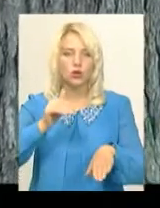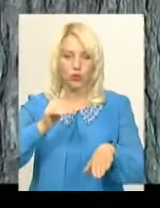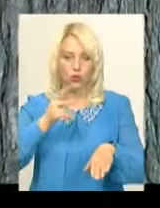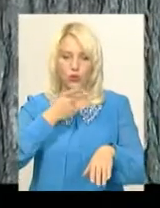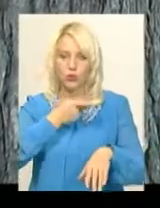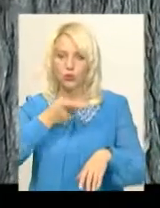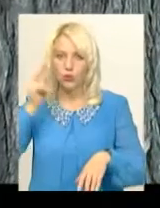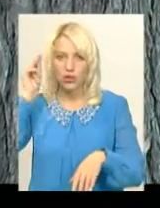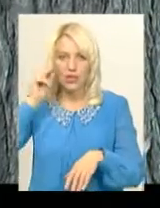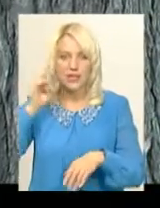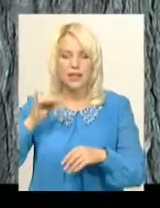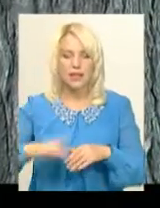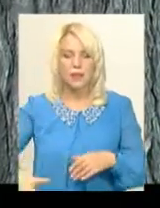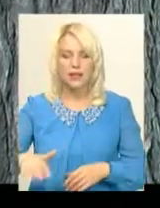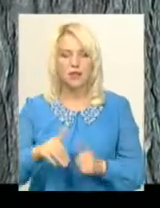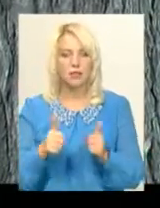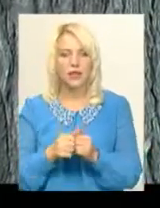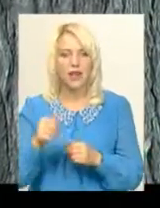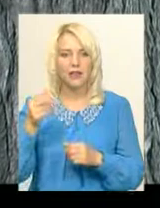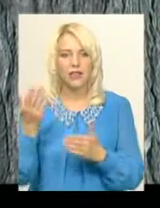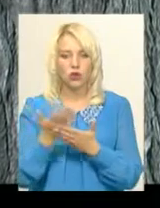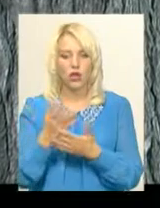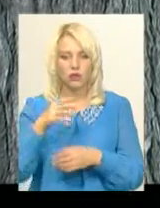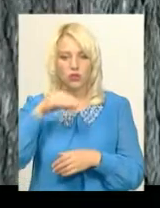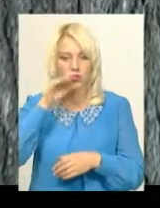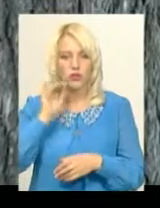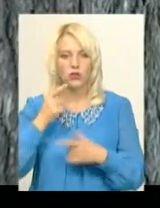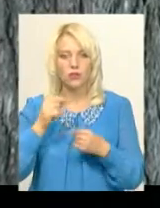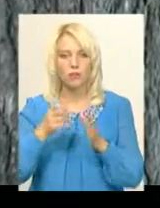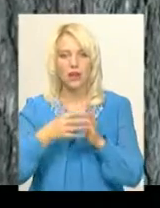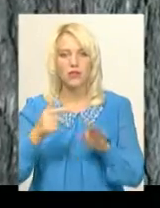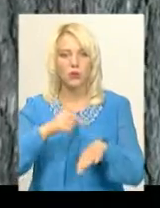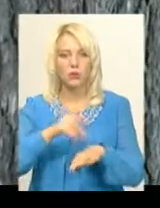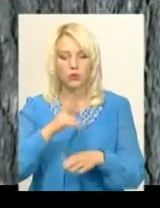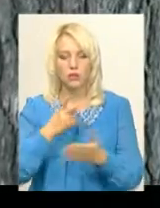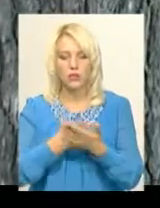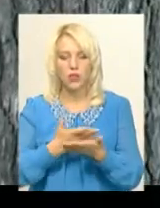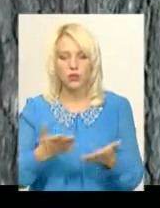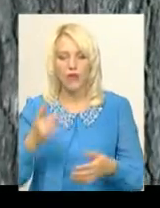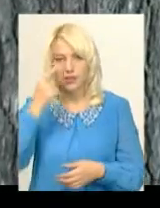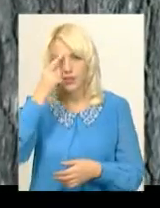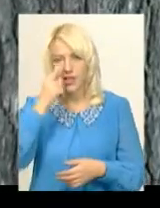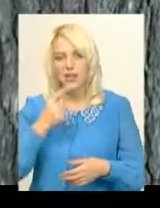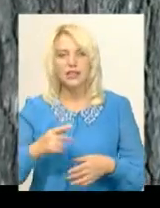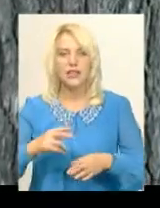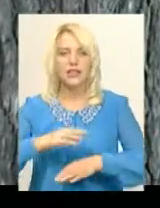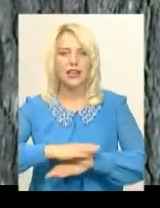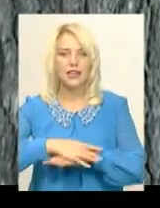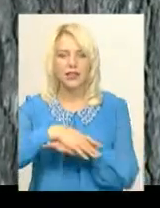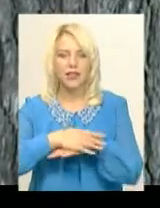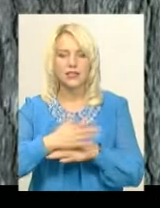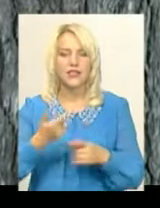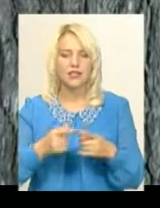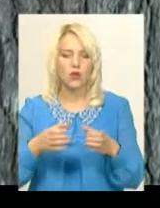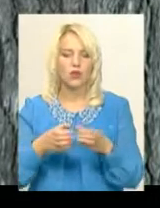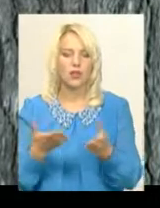майданчику біля кінотеатру Шевченка, де о 15-й годині будуть презентувати індійські танці. Це колектив, який ми запрошували з міста